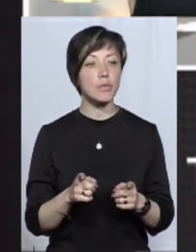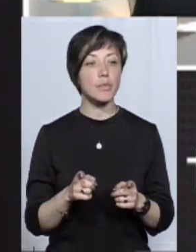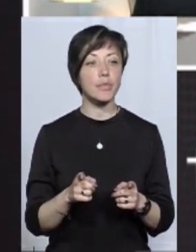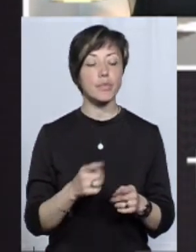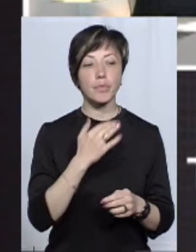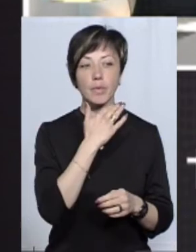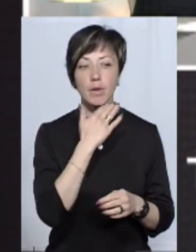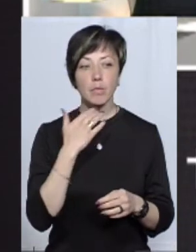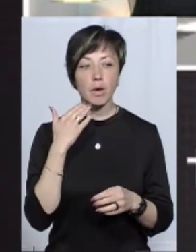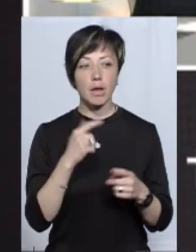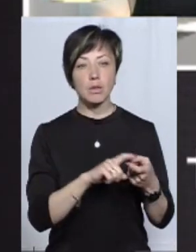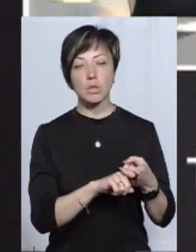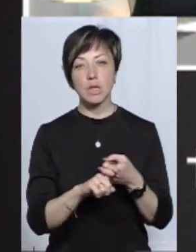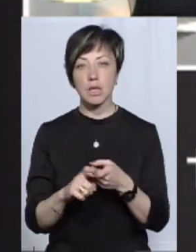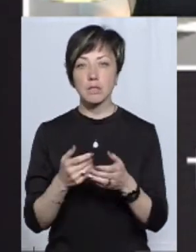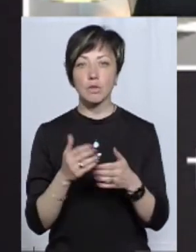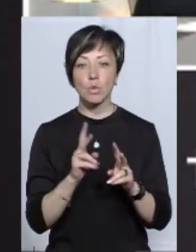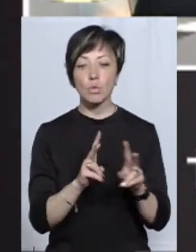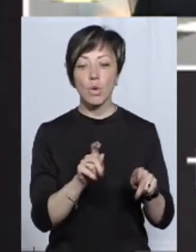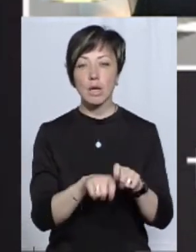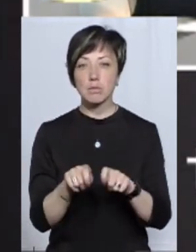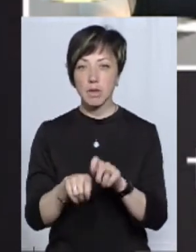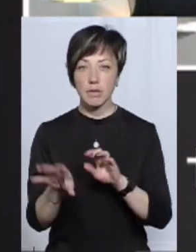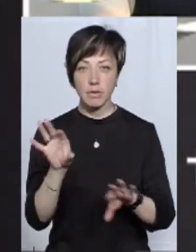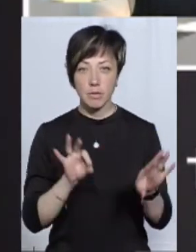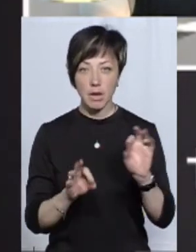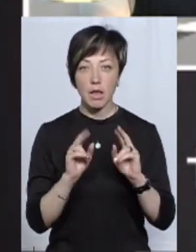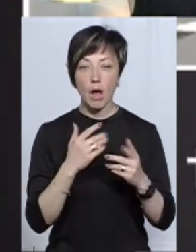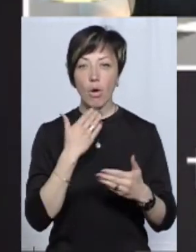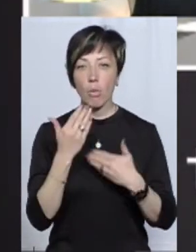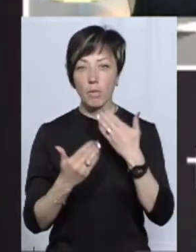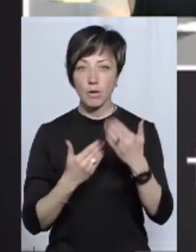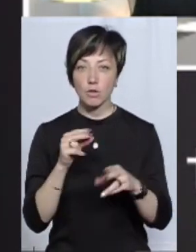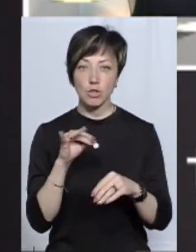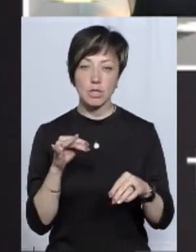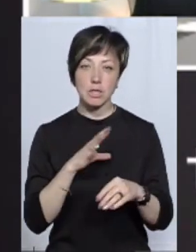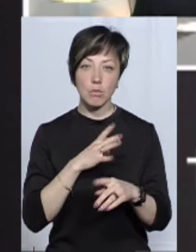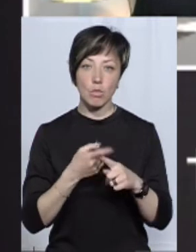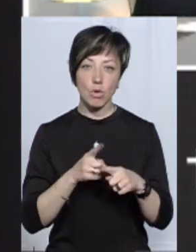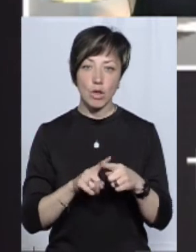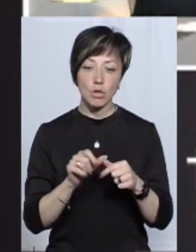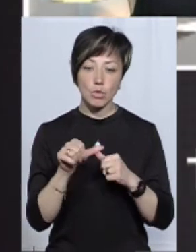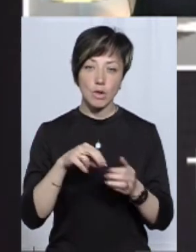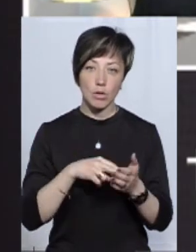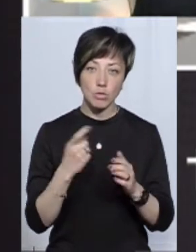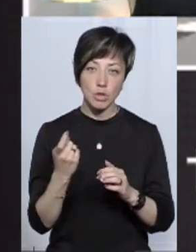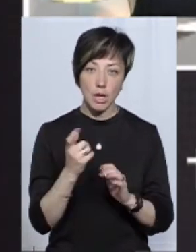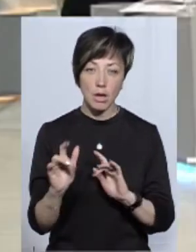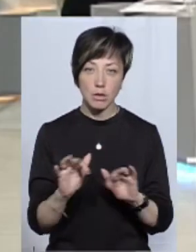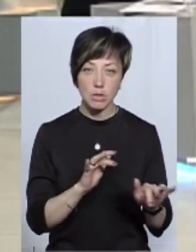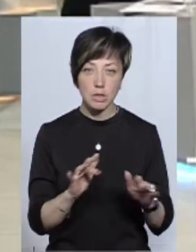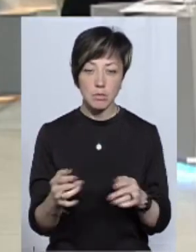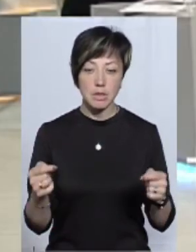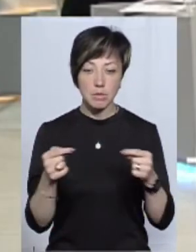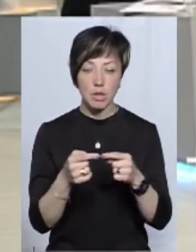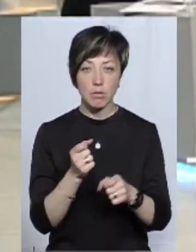дуже багато залежить від того, яких експертів відбирали, як опитували, чи це були суб'єкти зовнішньої економічної діяльності, які